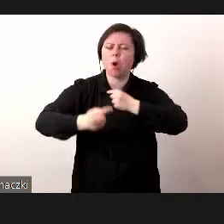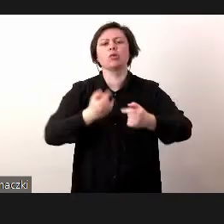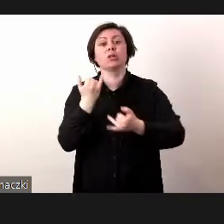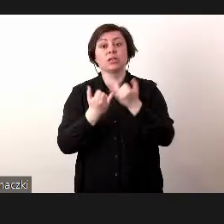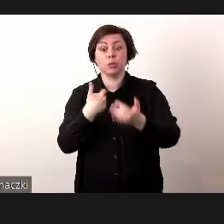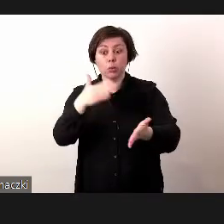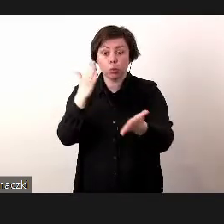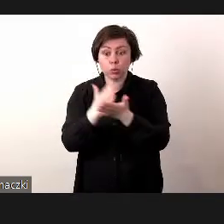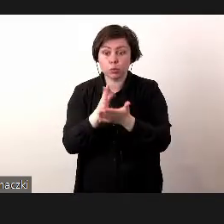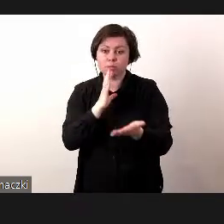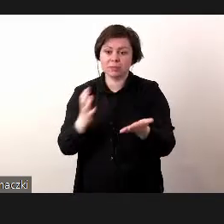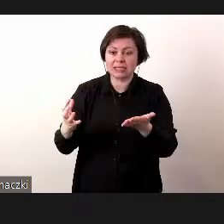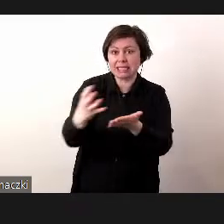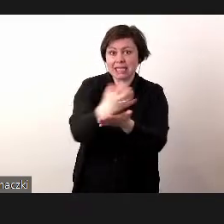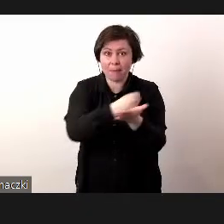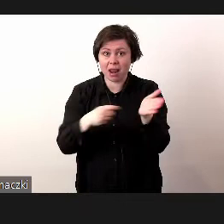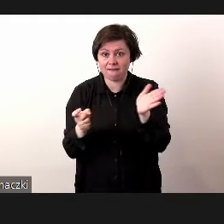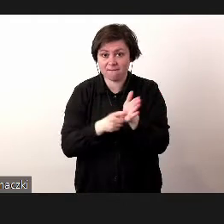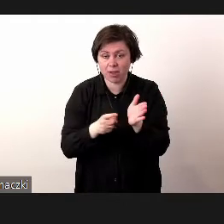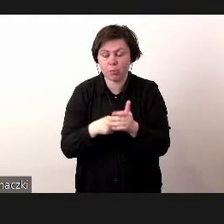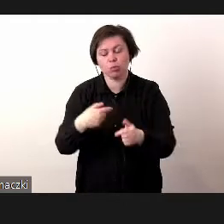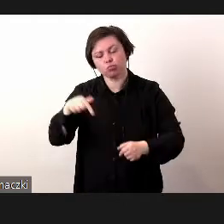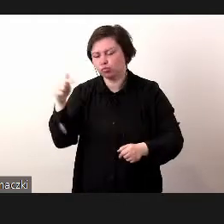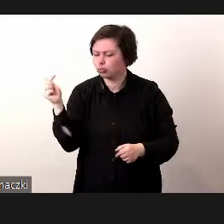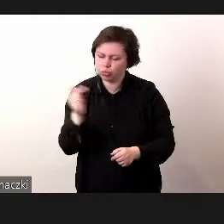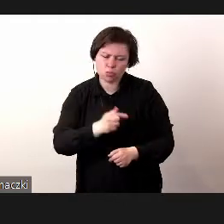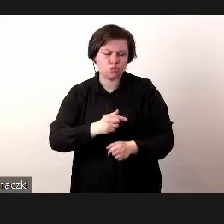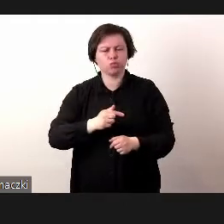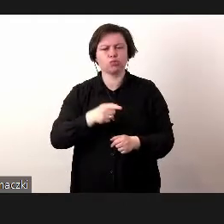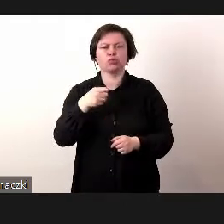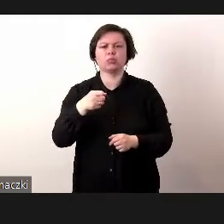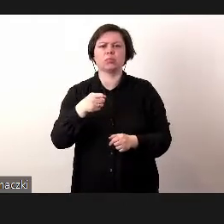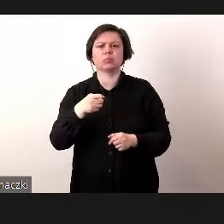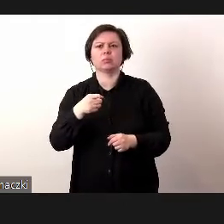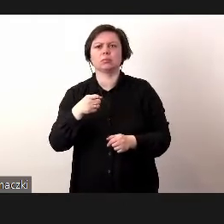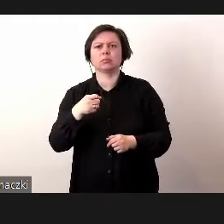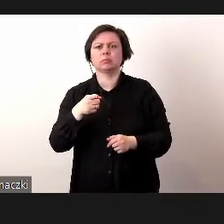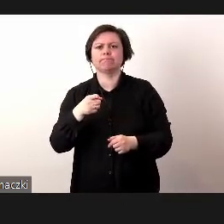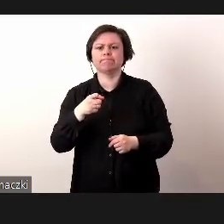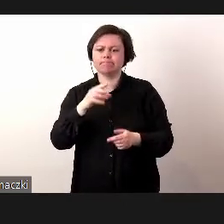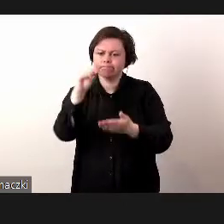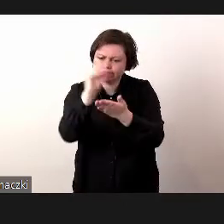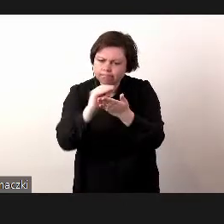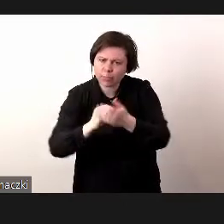kiedy my już mamy zebrane te wymagania, musimy je opracować,